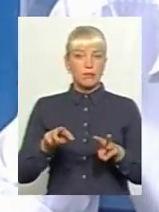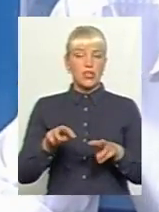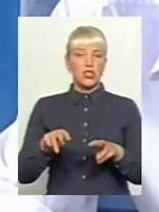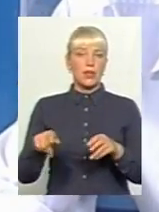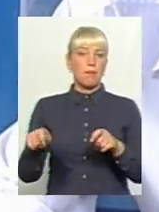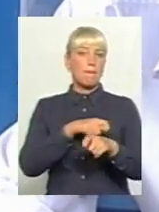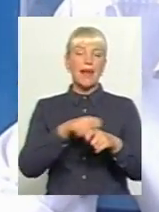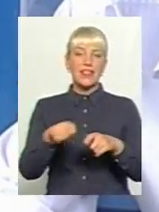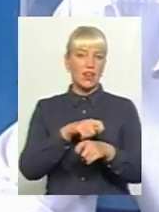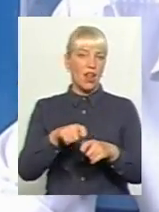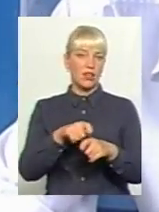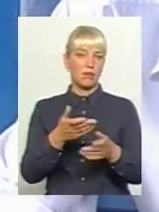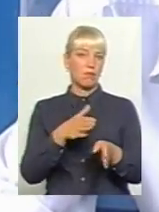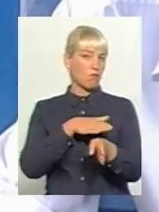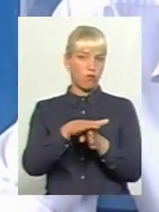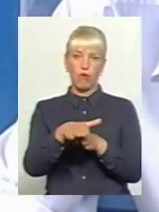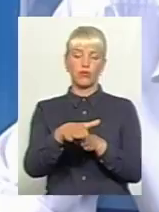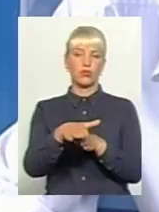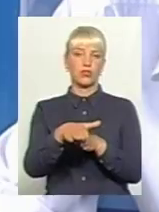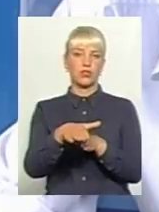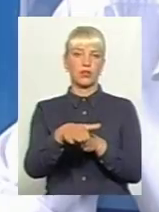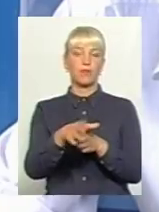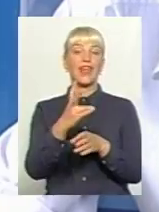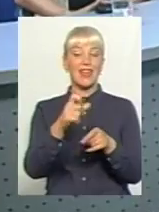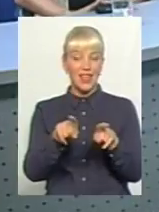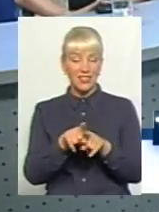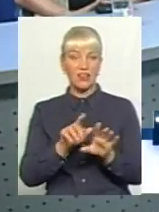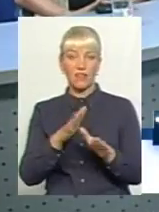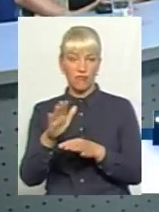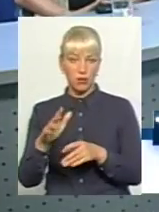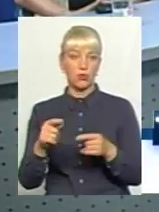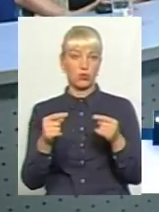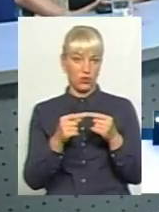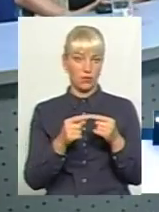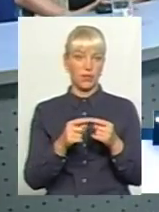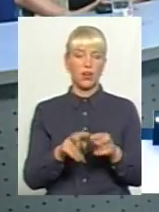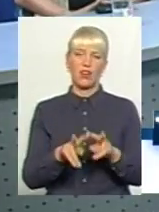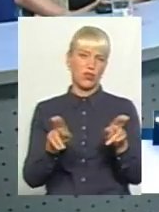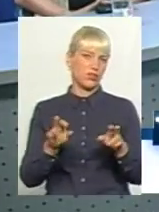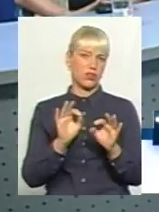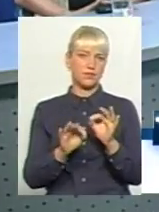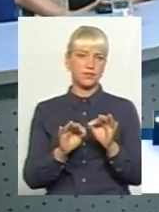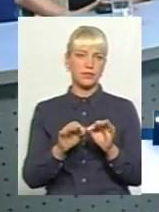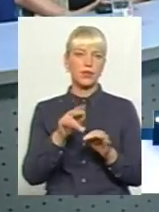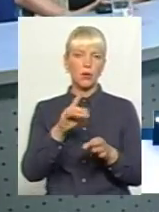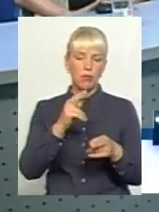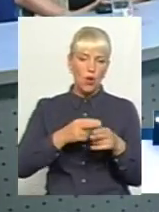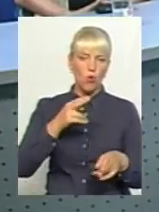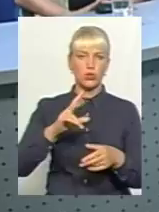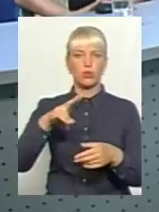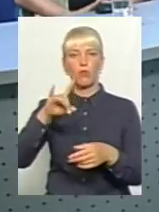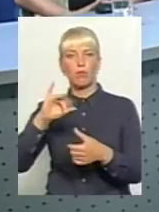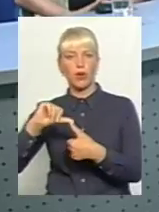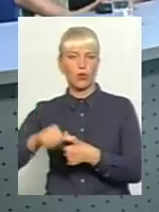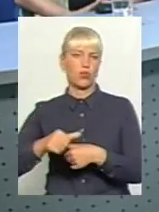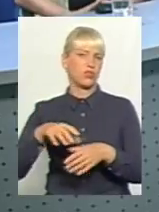матеріалами. Повністю, так, всі. І на такі випадки теж. Вони одинакові розхідні матеріали. При гострому, при хронічному,